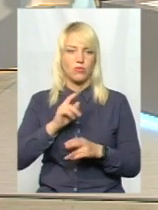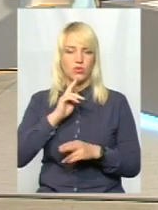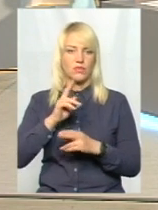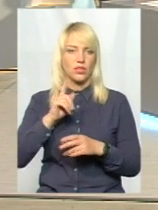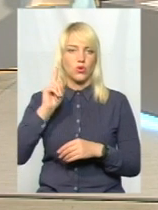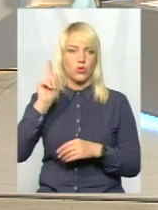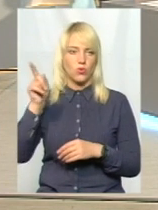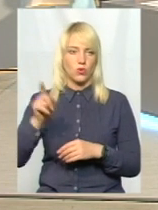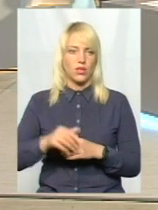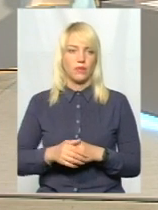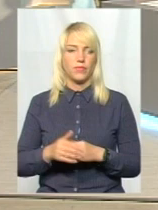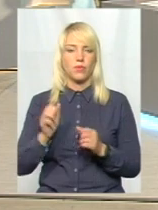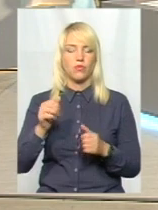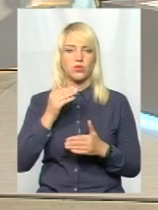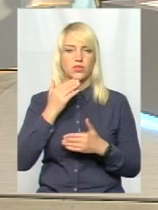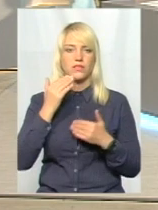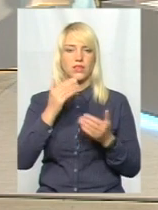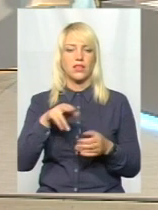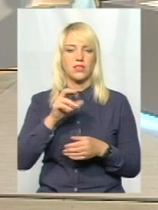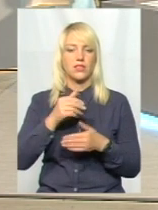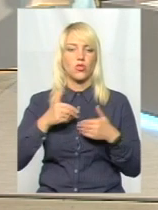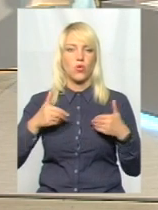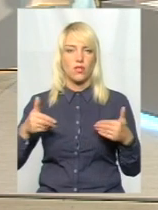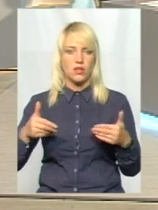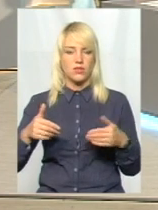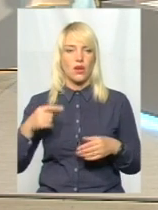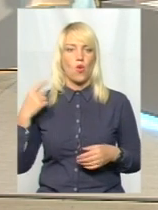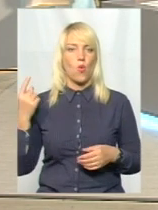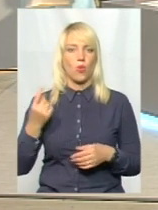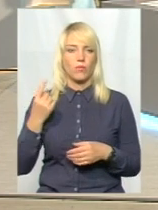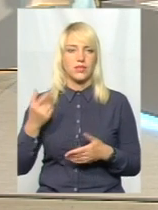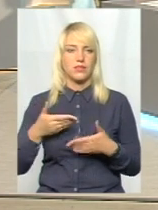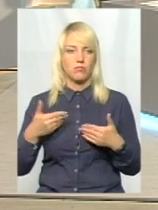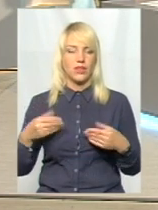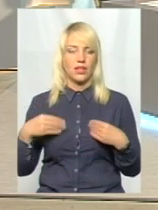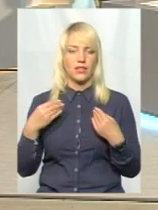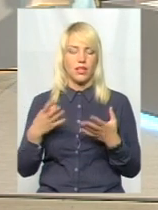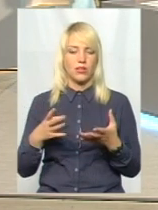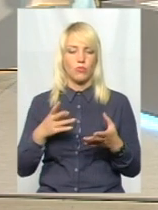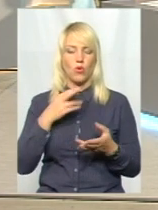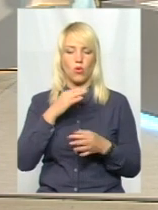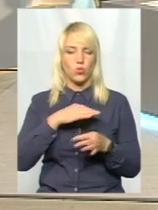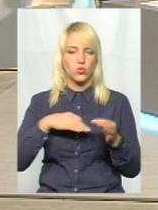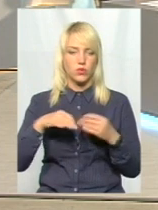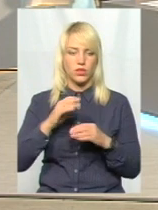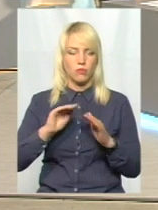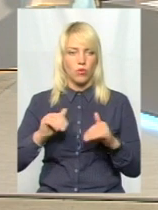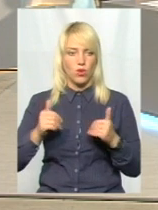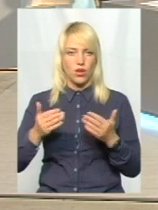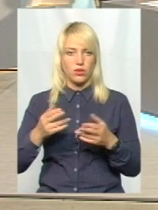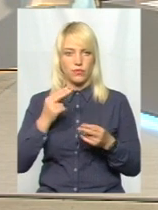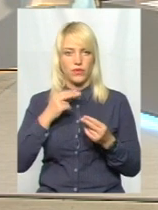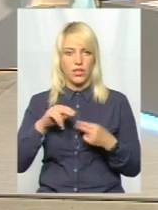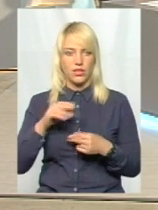звертатися. Можете звертатися до нас в область. Ми надамо консультацію, порадимо, як краще заповнити